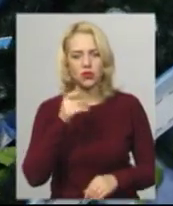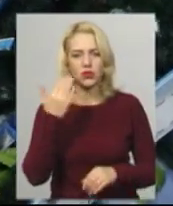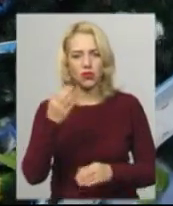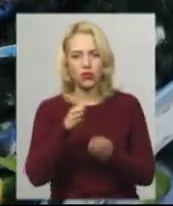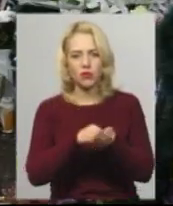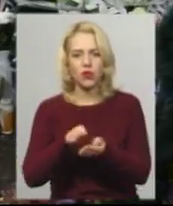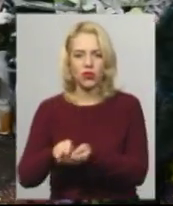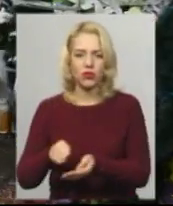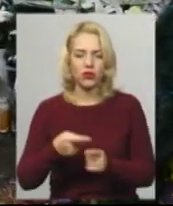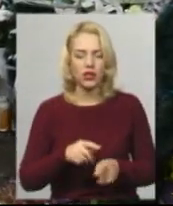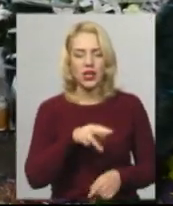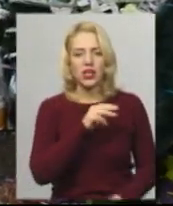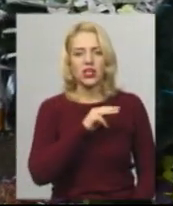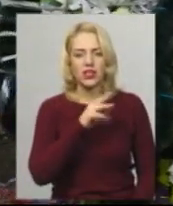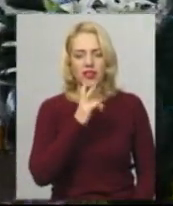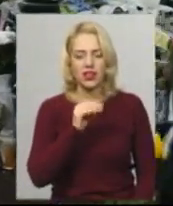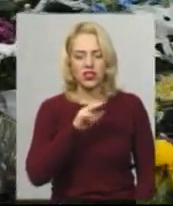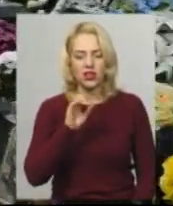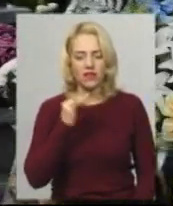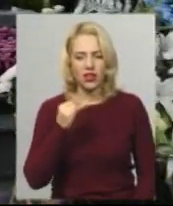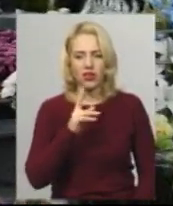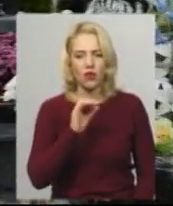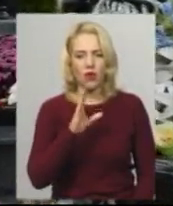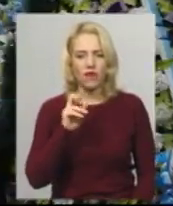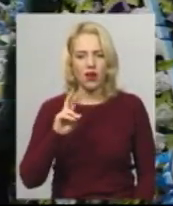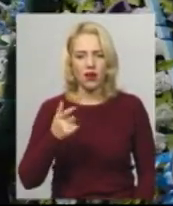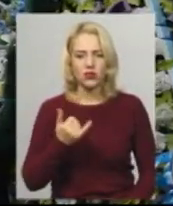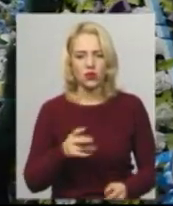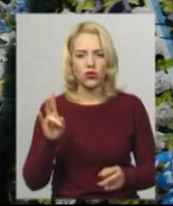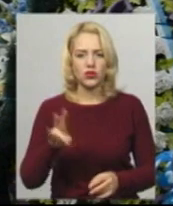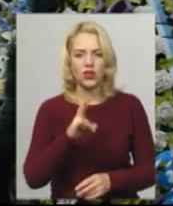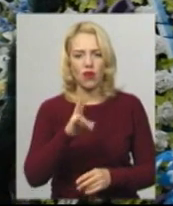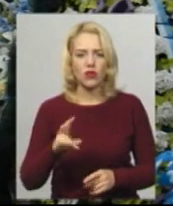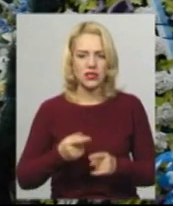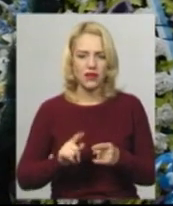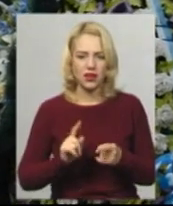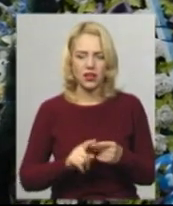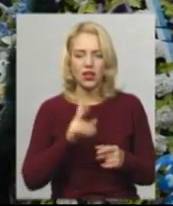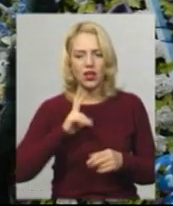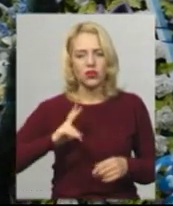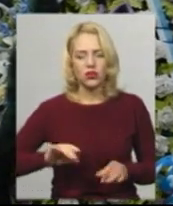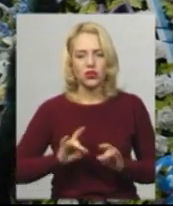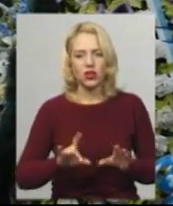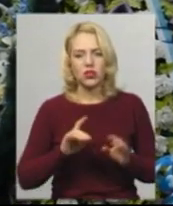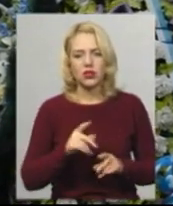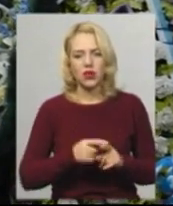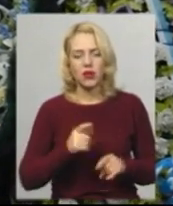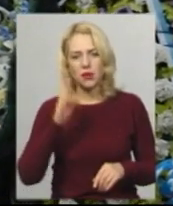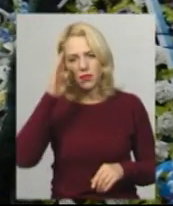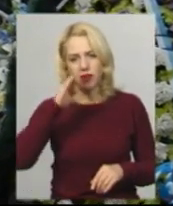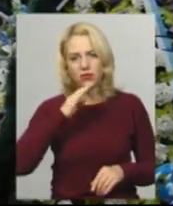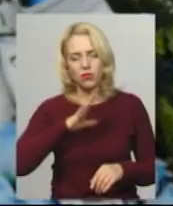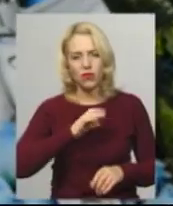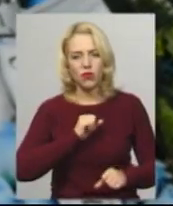бійців Миколини Живого Володимира Коваля і Андрія Вільгуша сьогодні освятили. Дочка Володимира Коваля-Каріна розповідає, батько був командиром